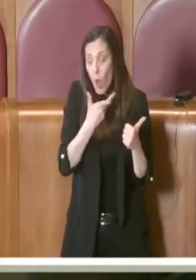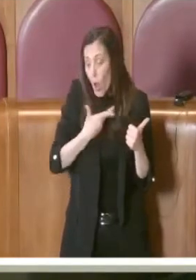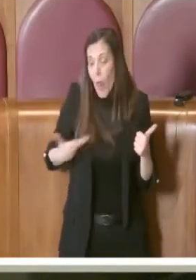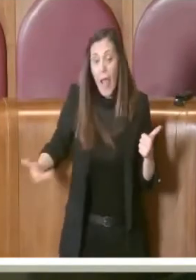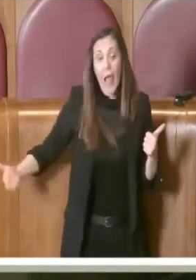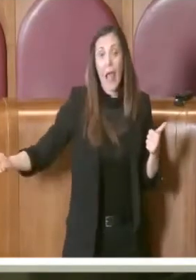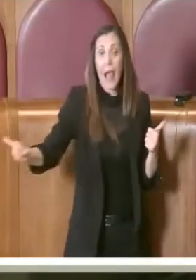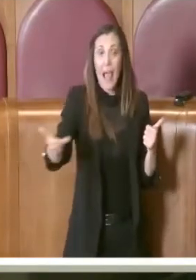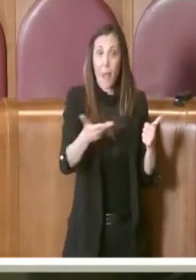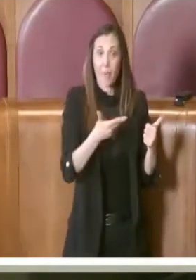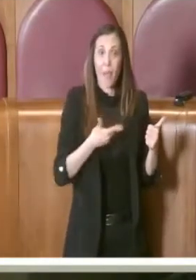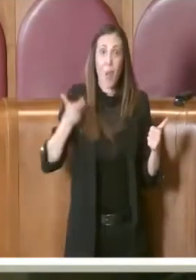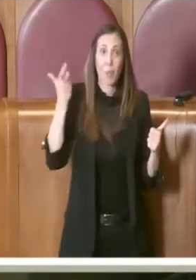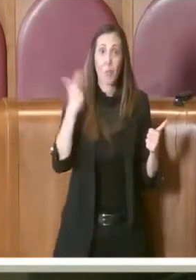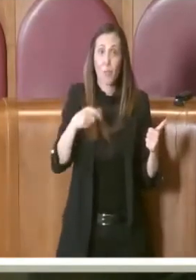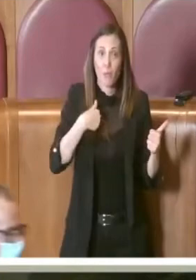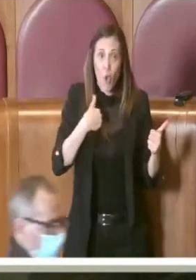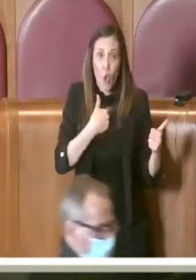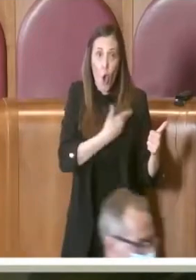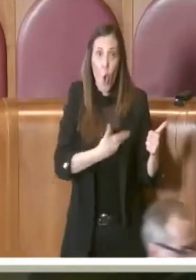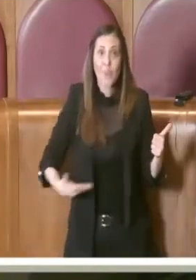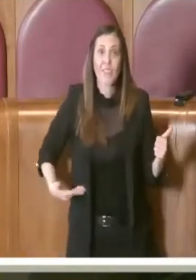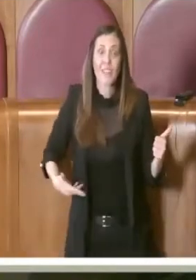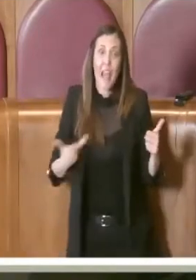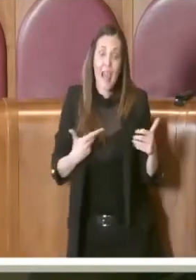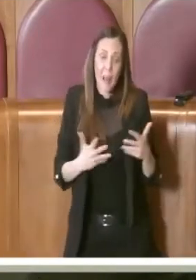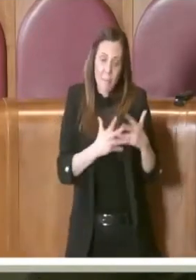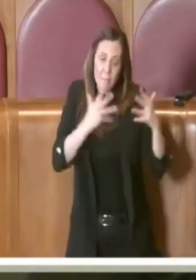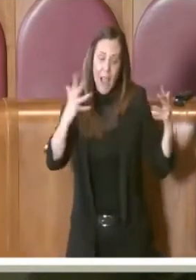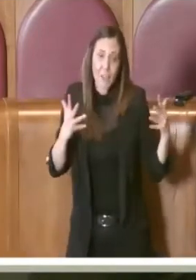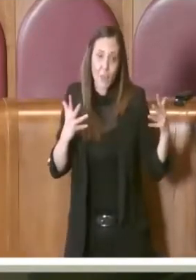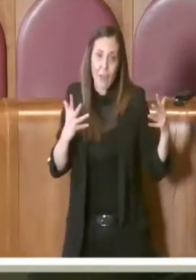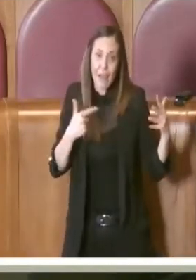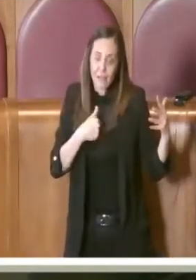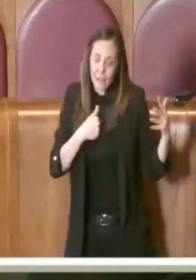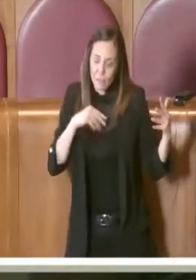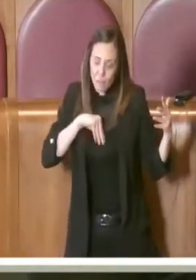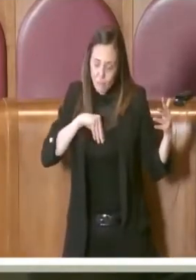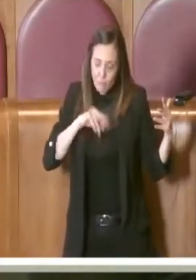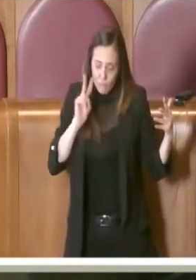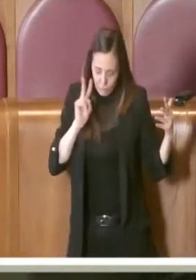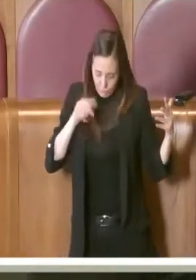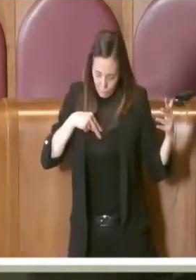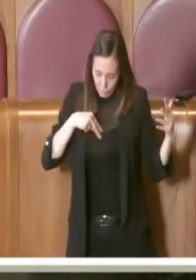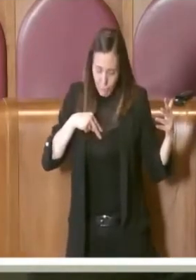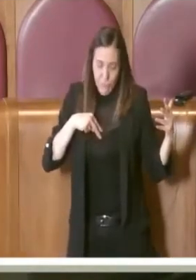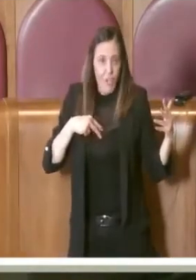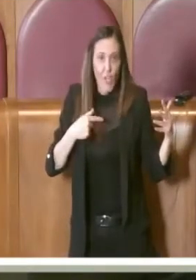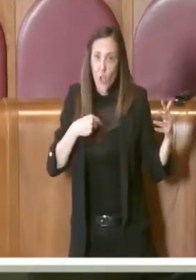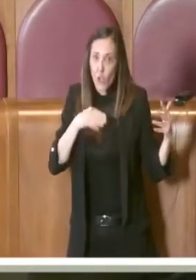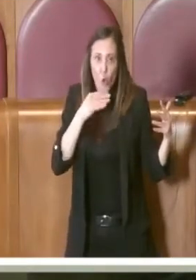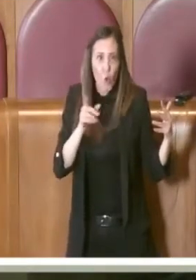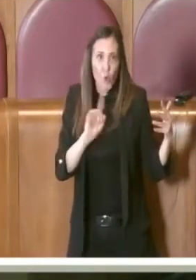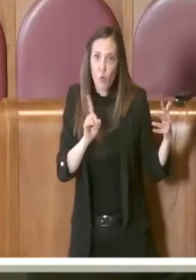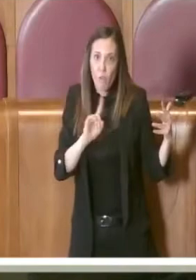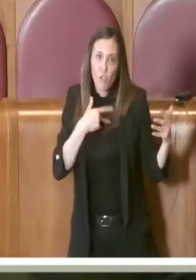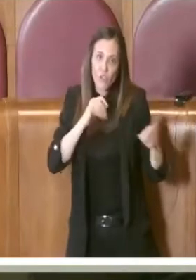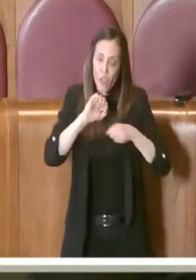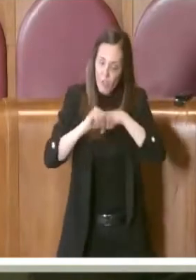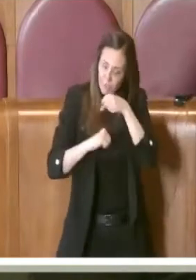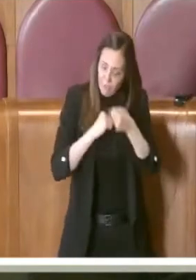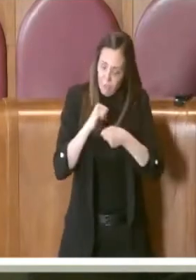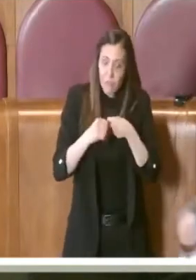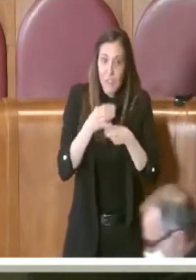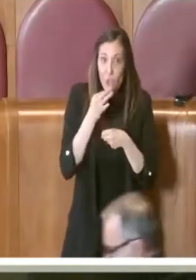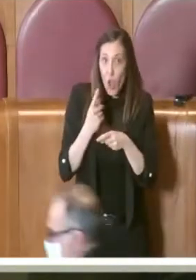essendo consigliere di maggioranza sento forte la responsabilità, non abbiamo fatto abbastanza, perché se dopo 5